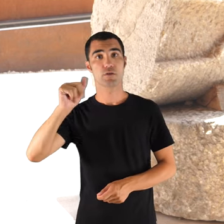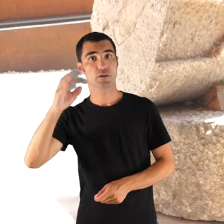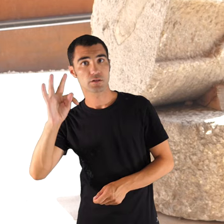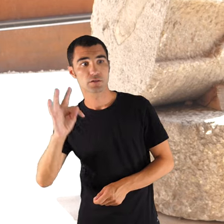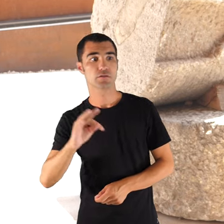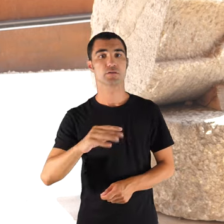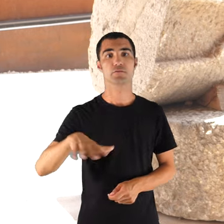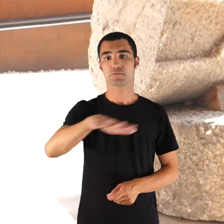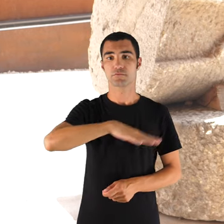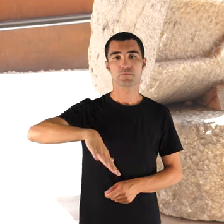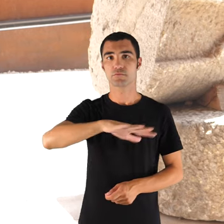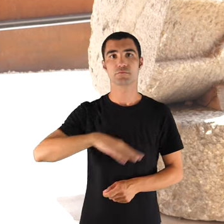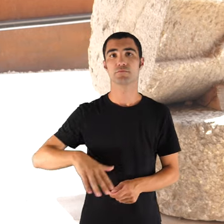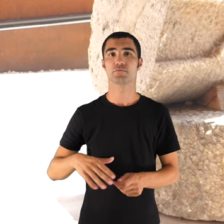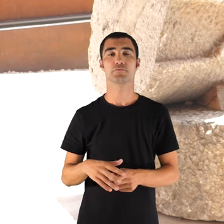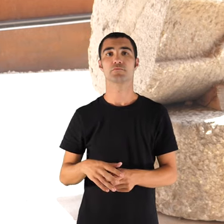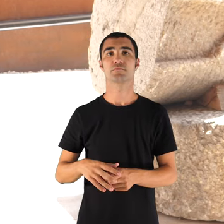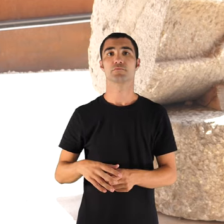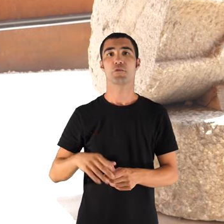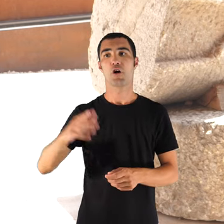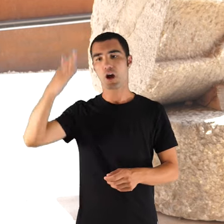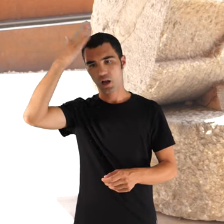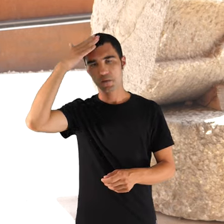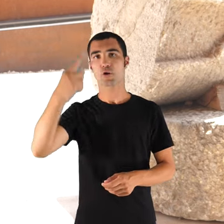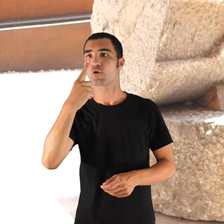les bogues que un carroig.